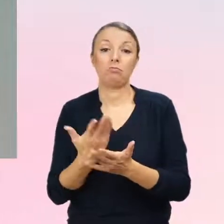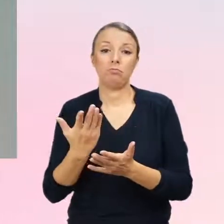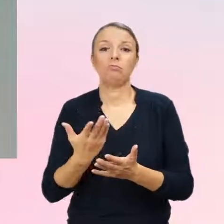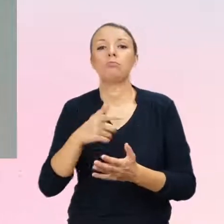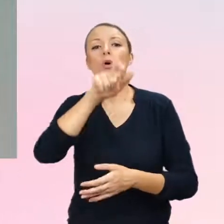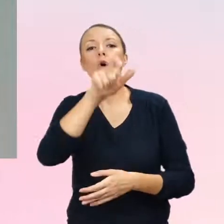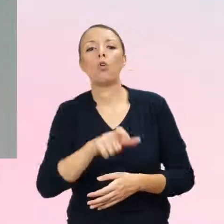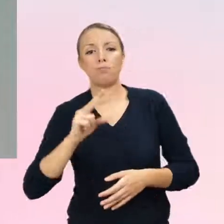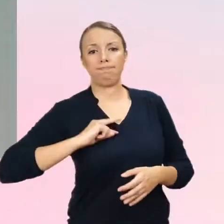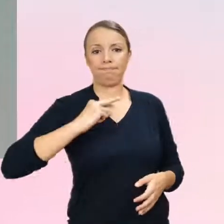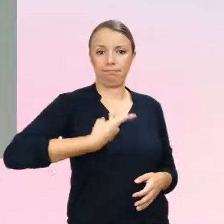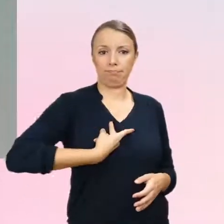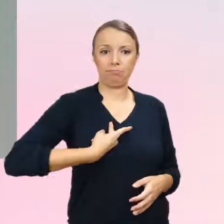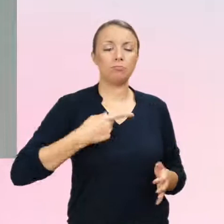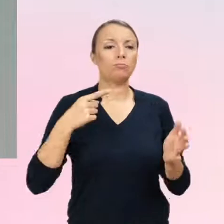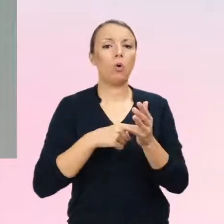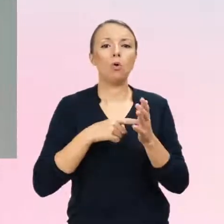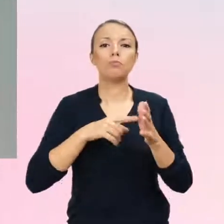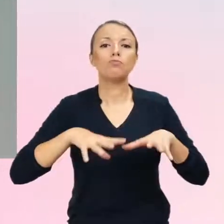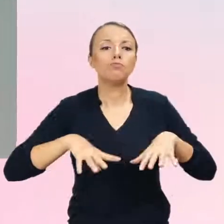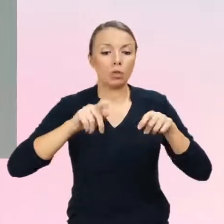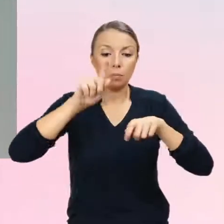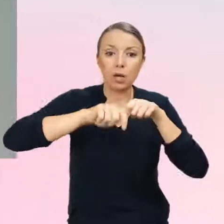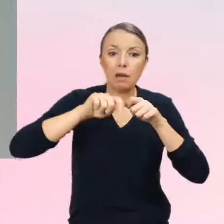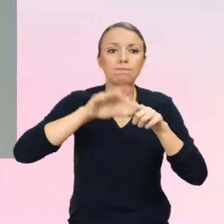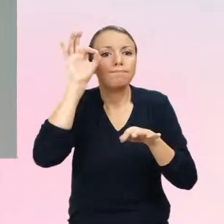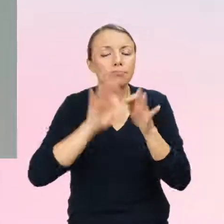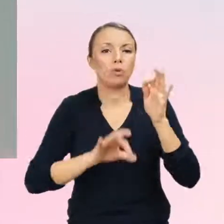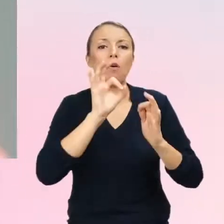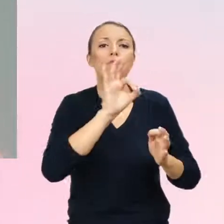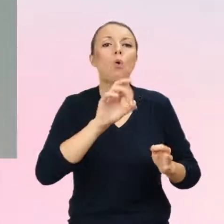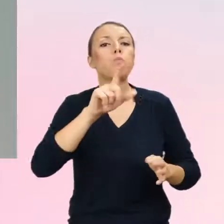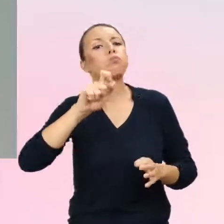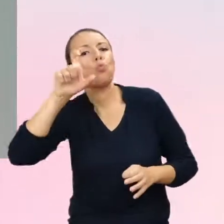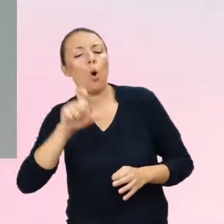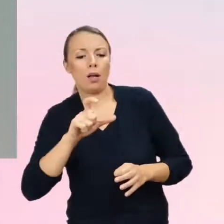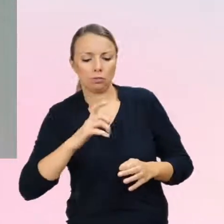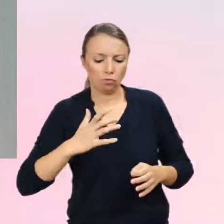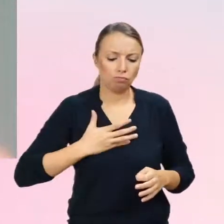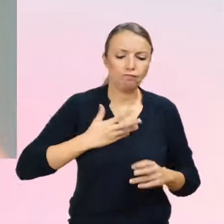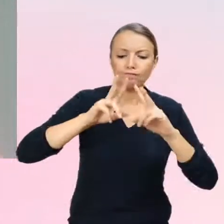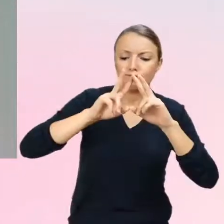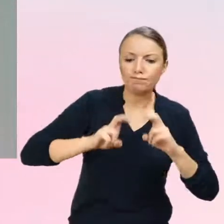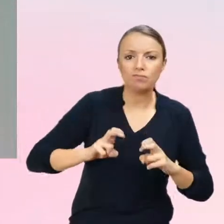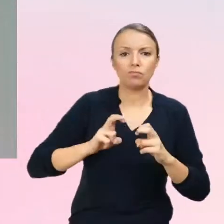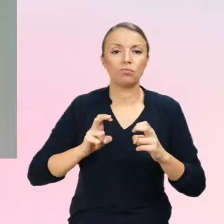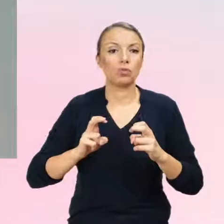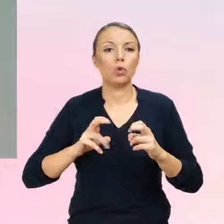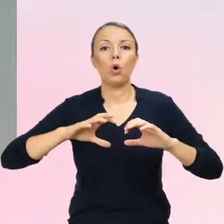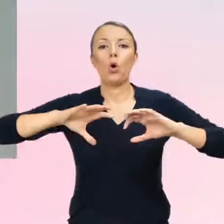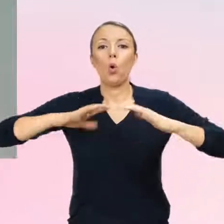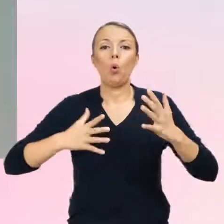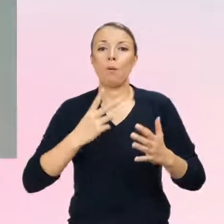transpłciowa zaczyna subiektywnie eksplorować swoją płeć, to mamy dwie grupy osób, które od początku mają